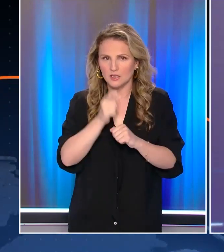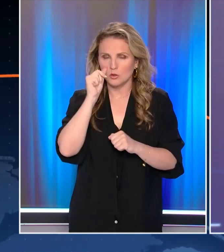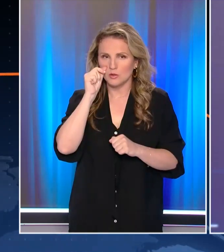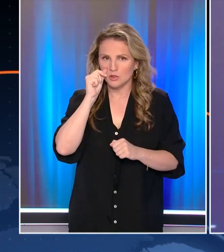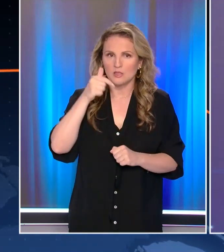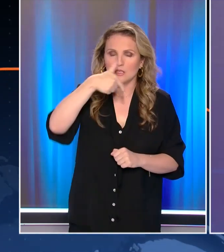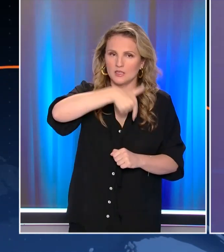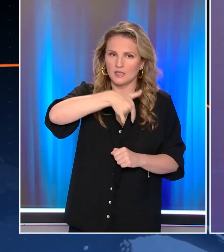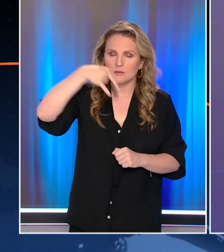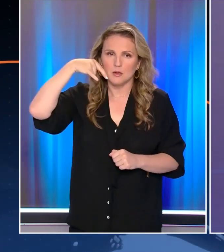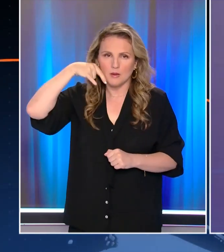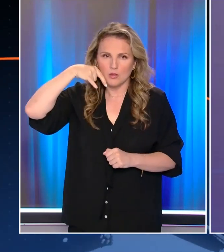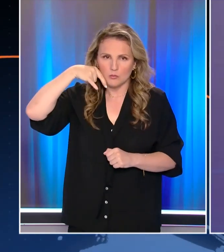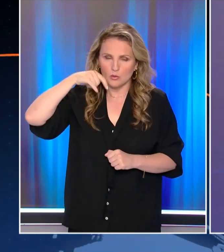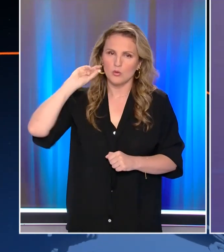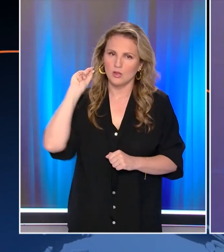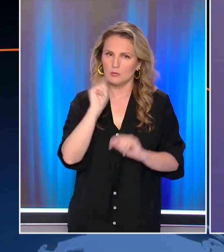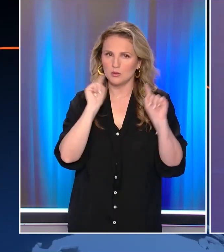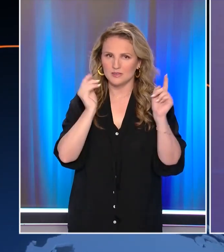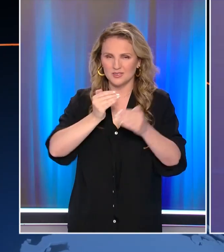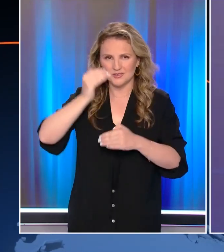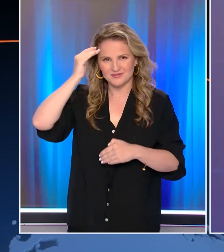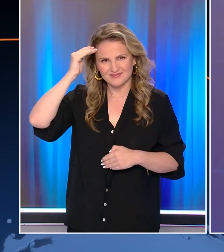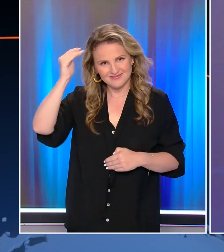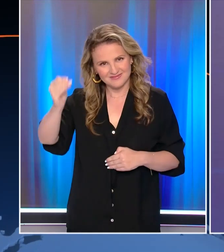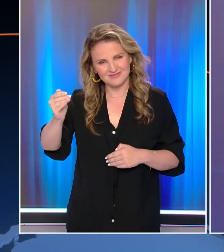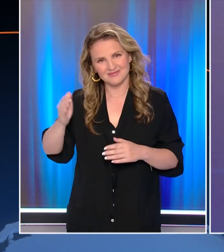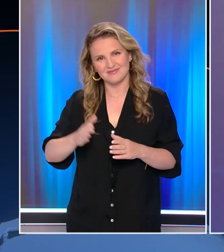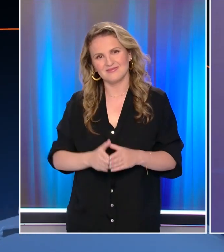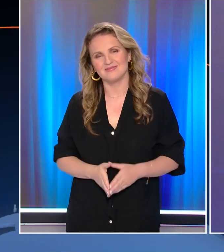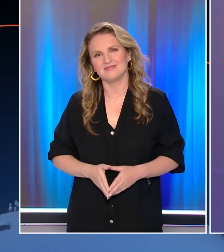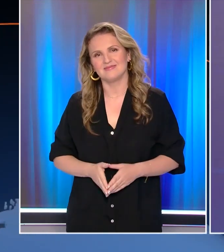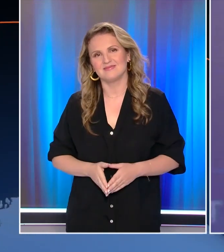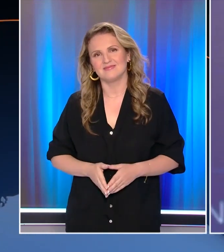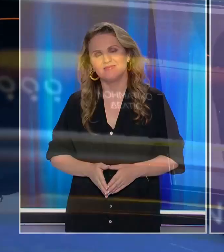του Open στις 7 παρατέταρτο με το Γιάννη Παπαδόπουλο Καλό απόγευμα σε όλους